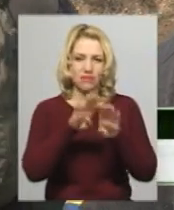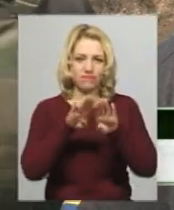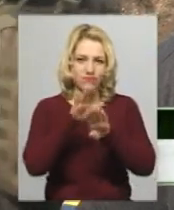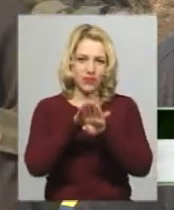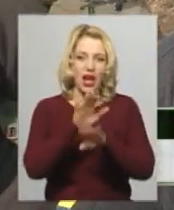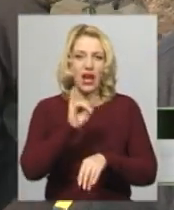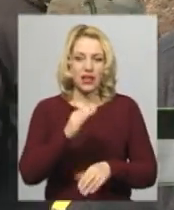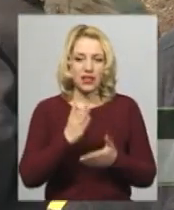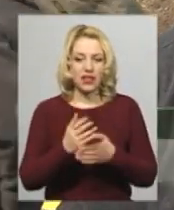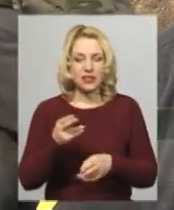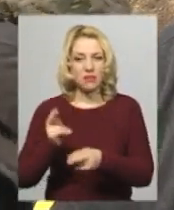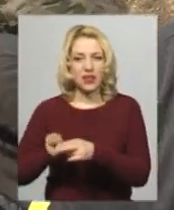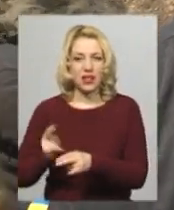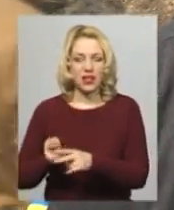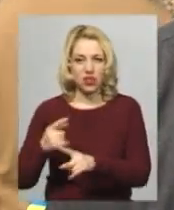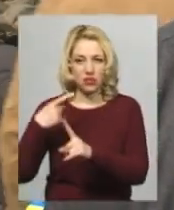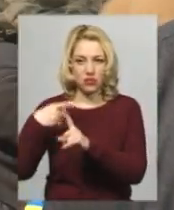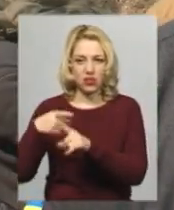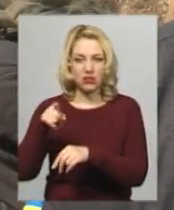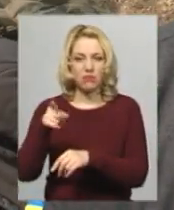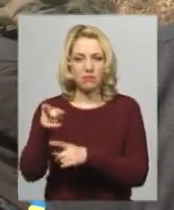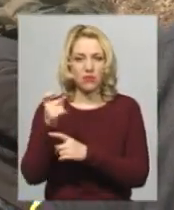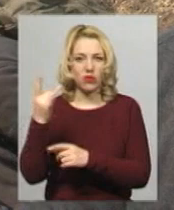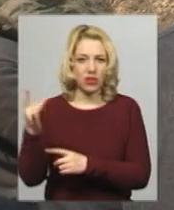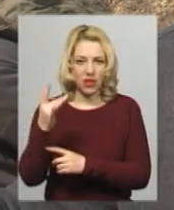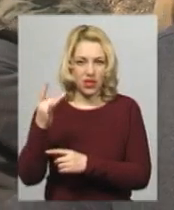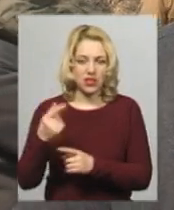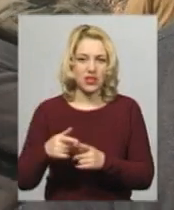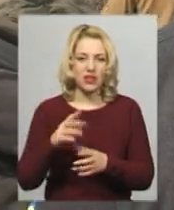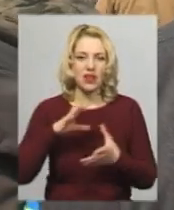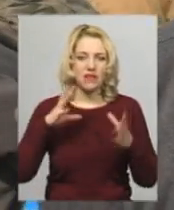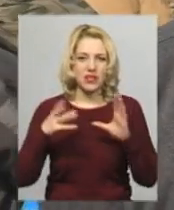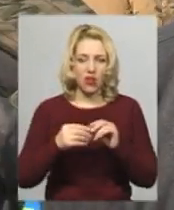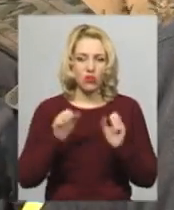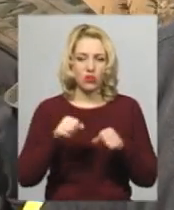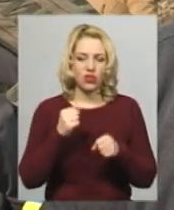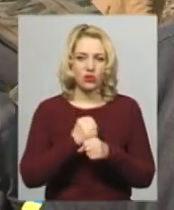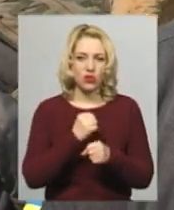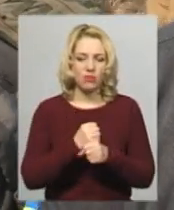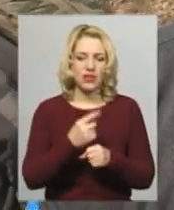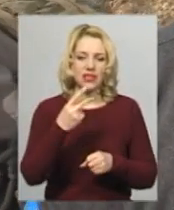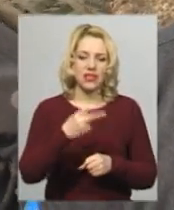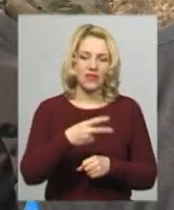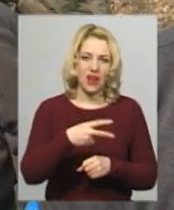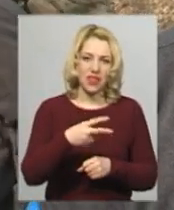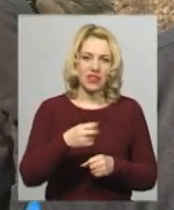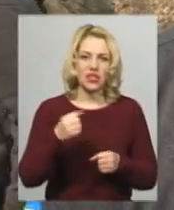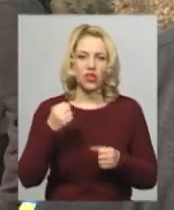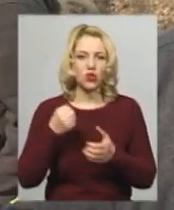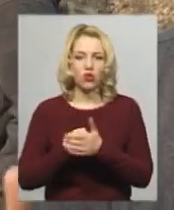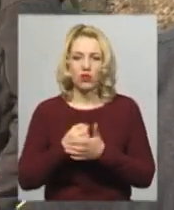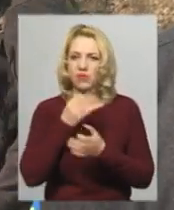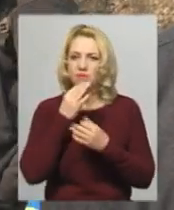є чотири металічні мішені, на них по одному пострілу. Мінімально учасник робить 20 пострілів, максимально необмежену кількість, до попадання.